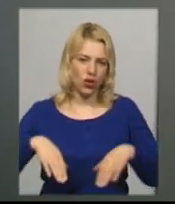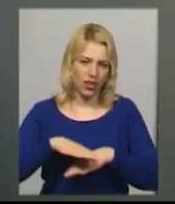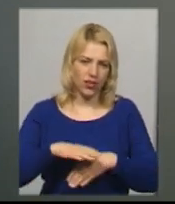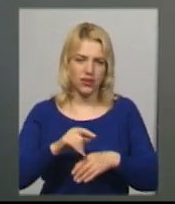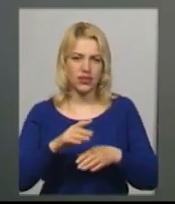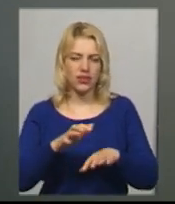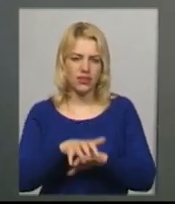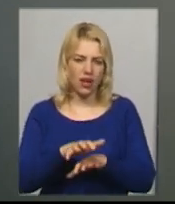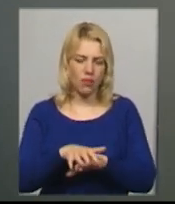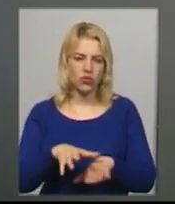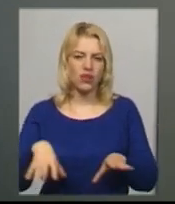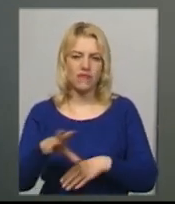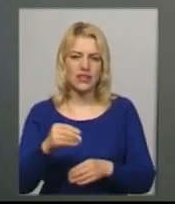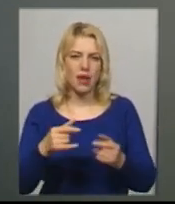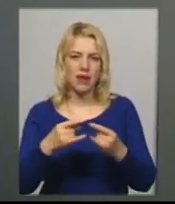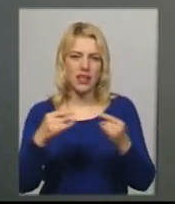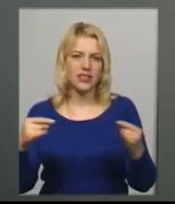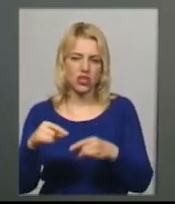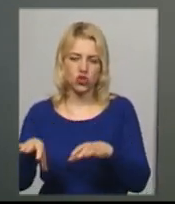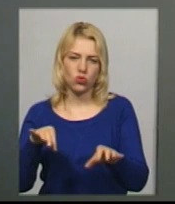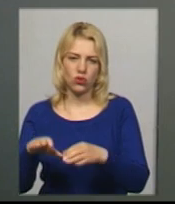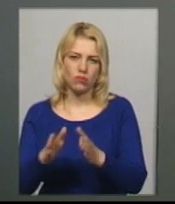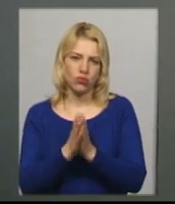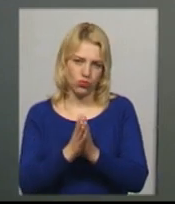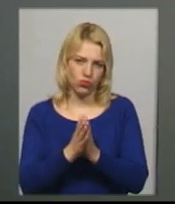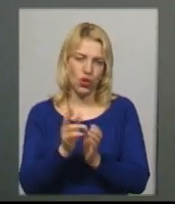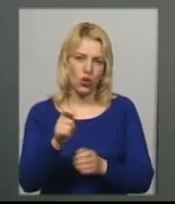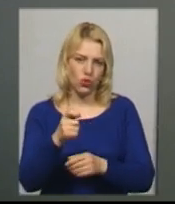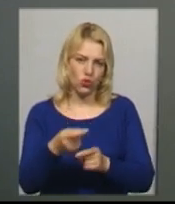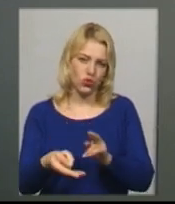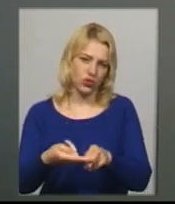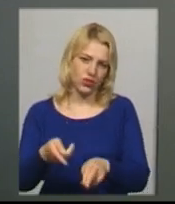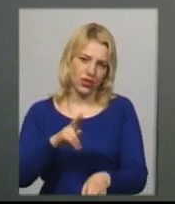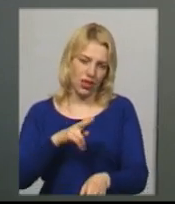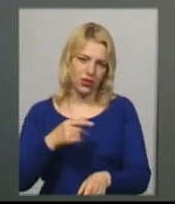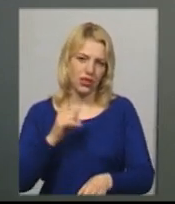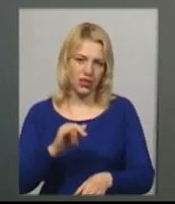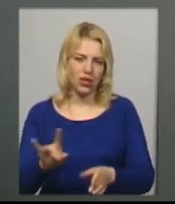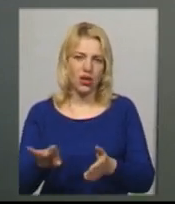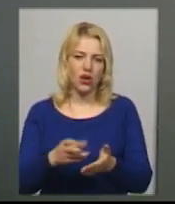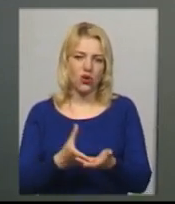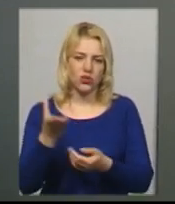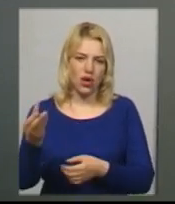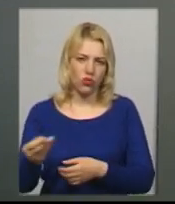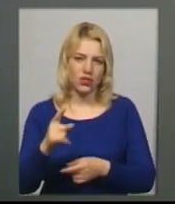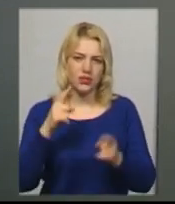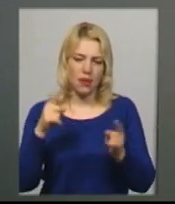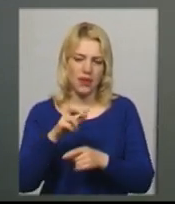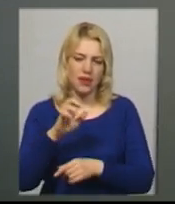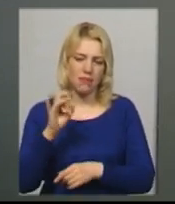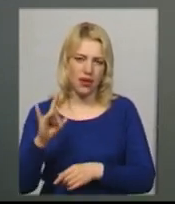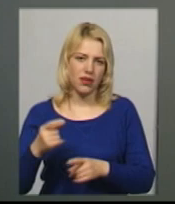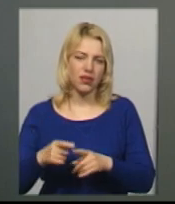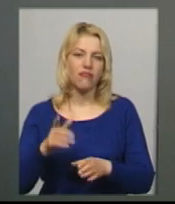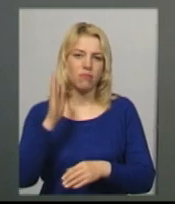Я вас дуже прошу, здайте ключ, розрахуйтесь за міні-бар і вперед. Вам ще